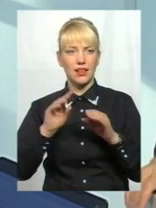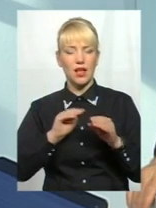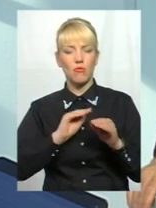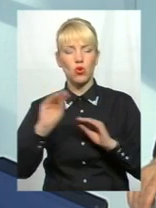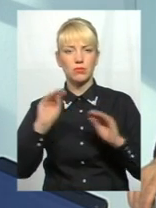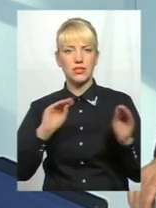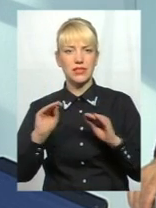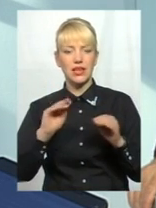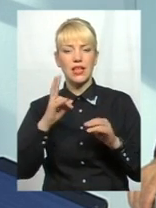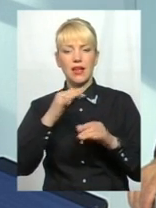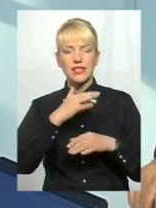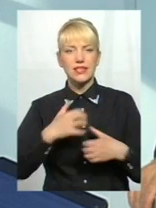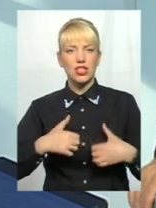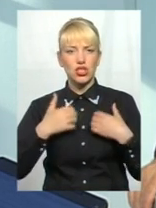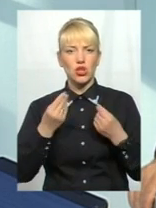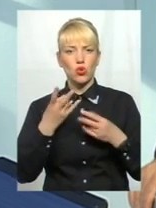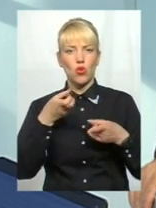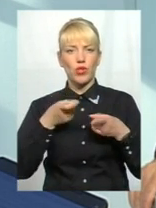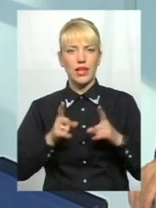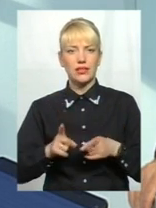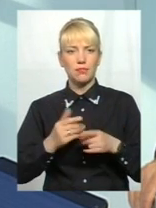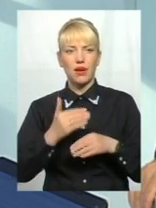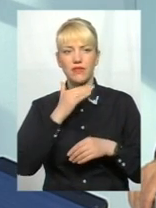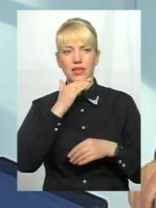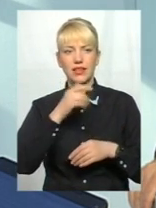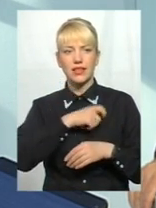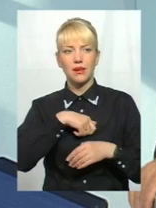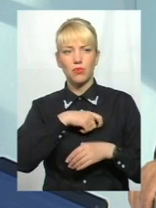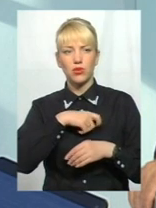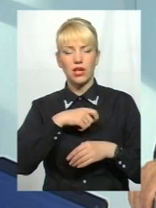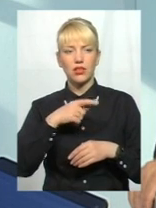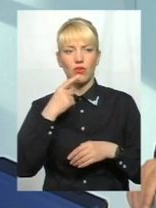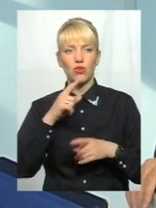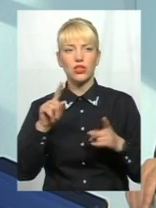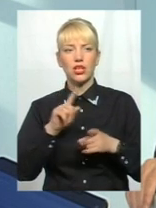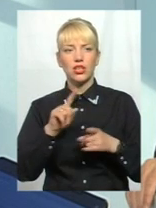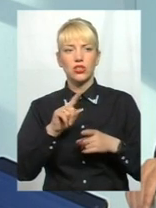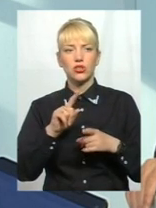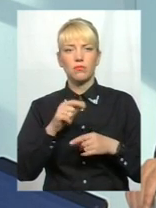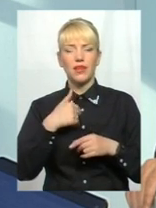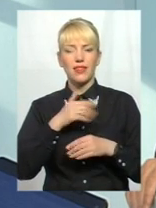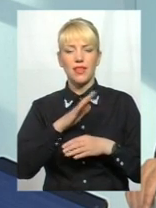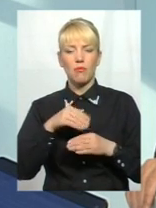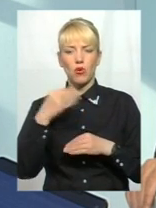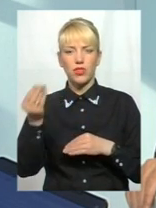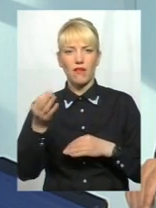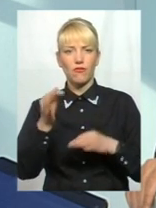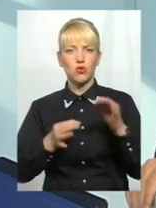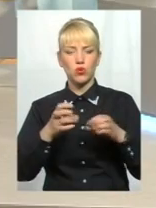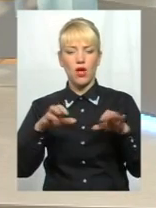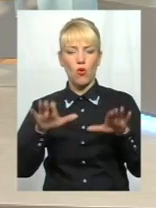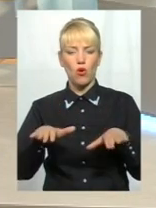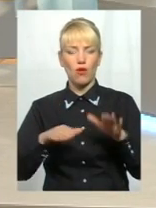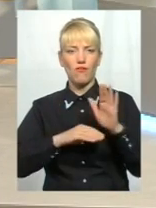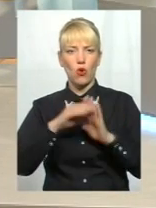гроші, але насправді більшість депутатів не причетні до цього закону, щоб я не подав суд на голову Верховної Ради і на